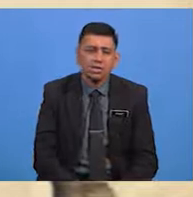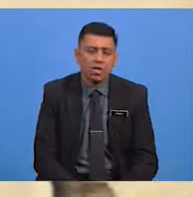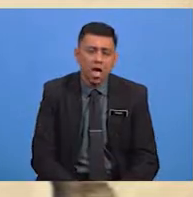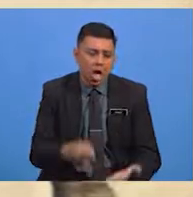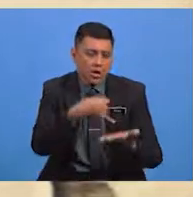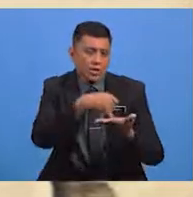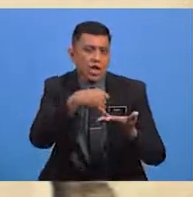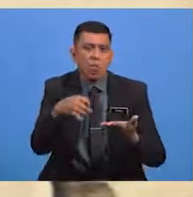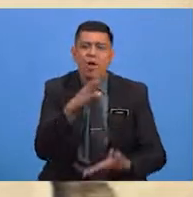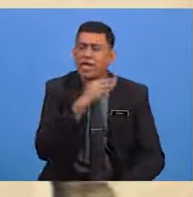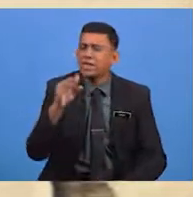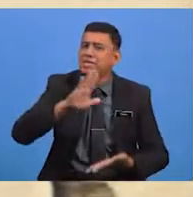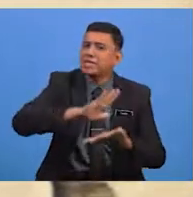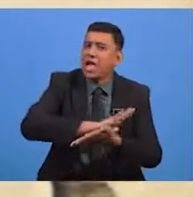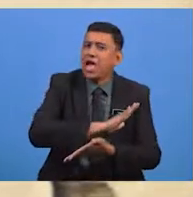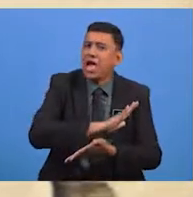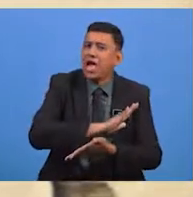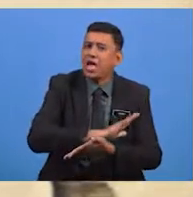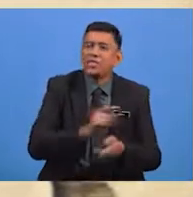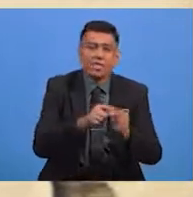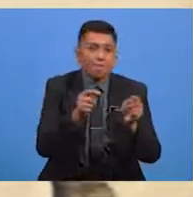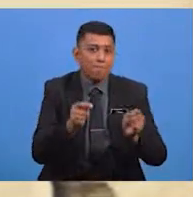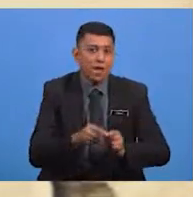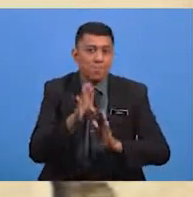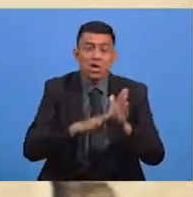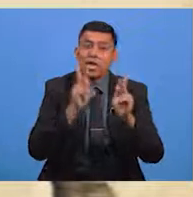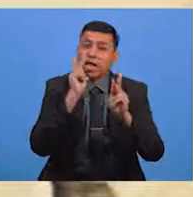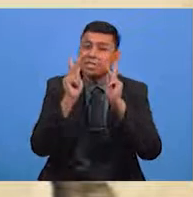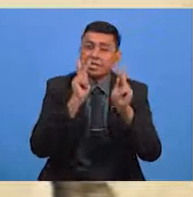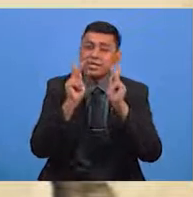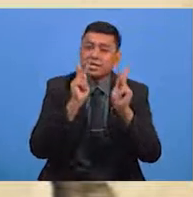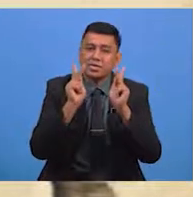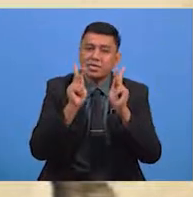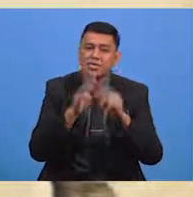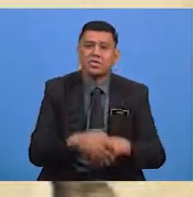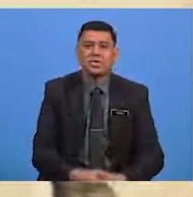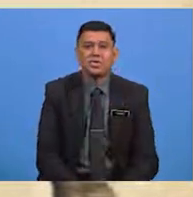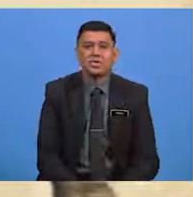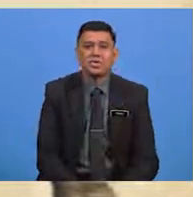Da'wat dan ketas tempat berkata